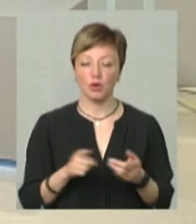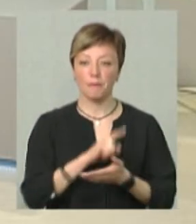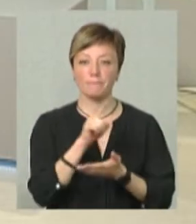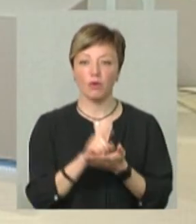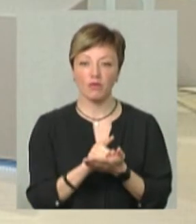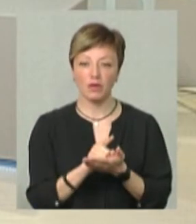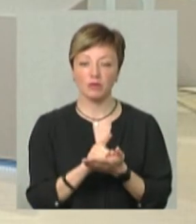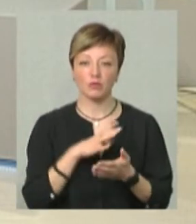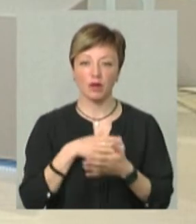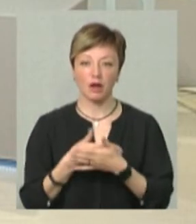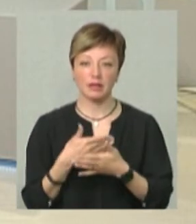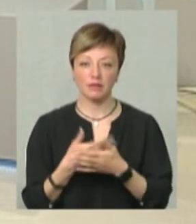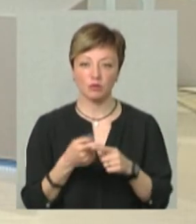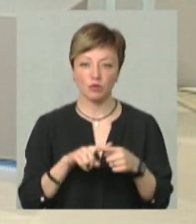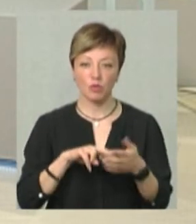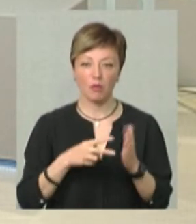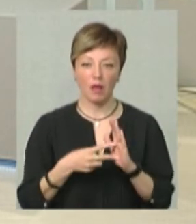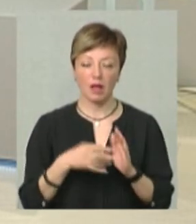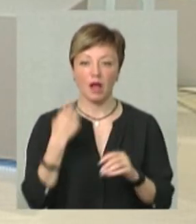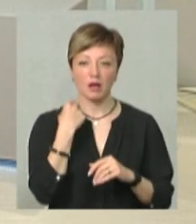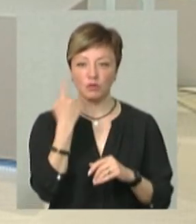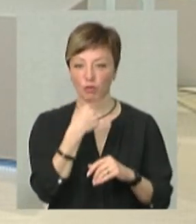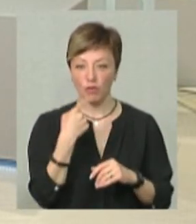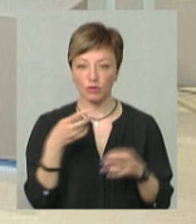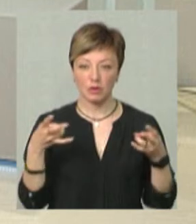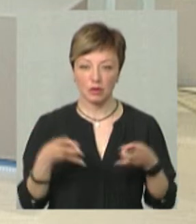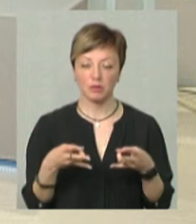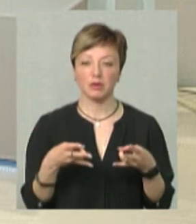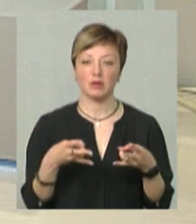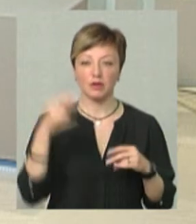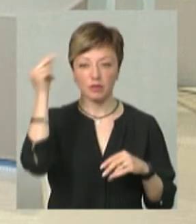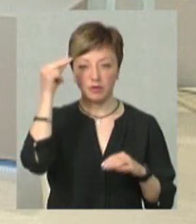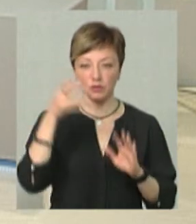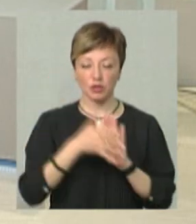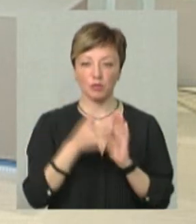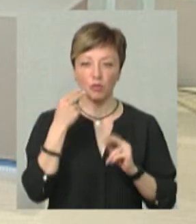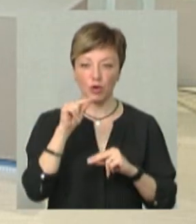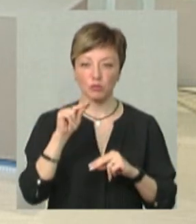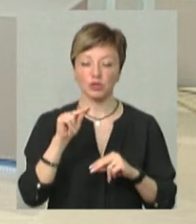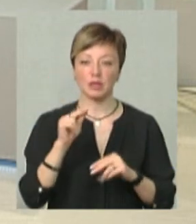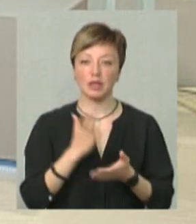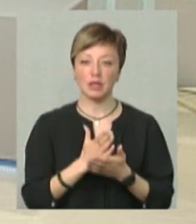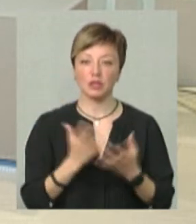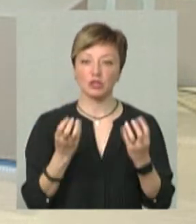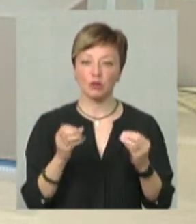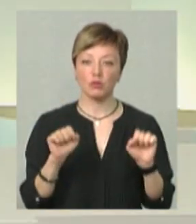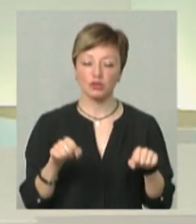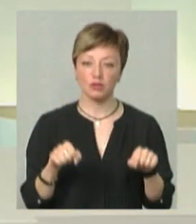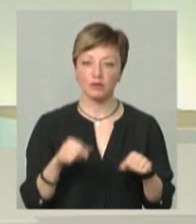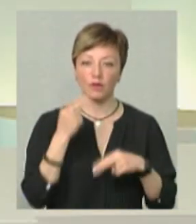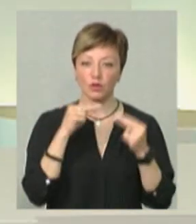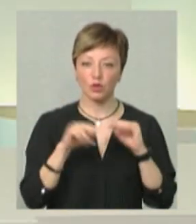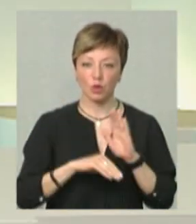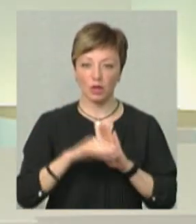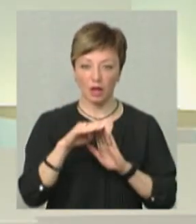вони повинні бути активними в цьому плані, і англійську мову треба вивчення її поліпшити, є тут ще можливості до